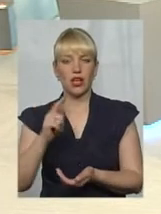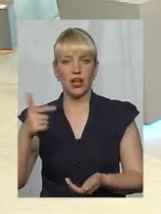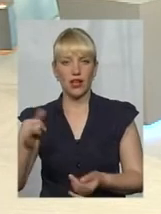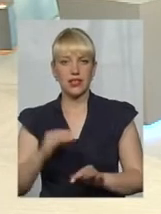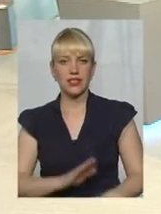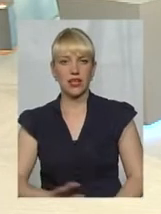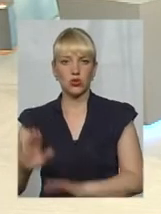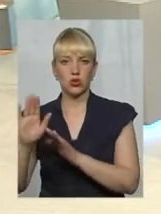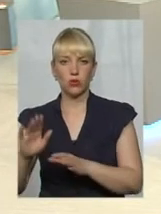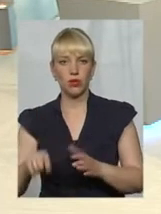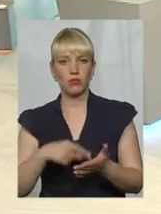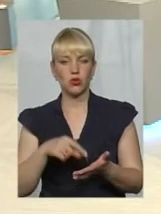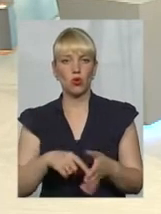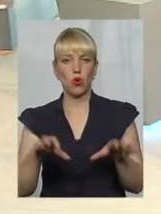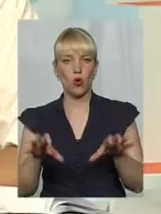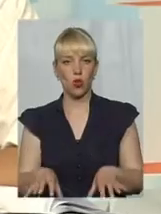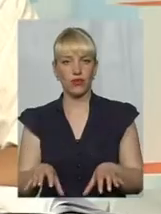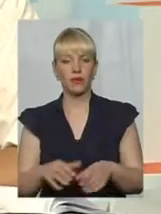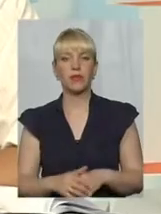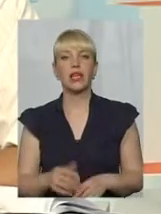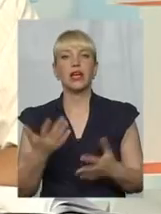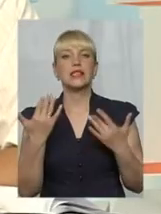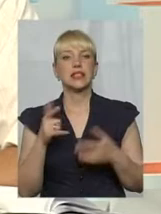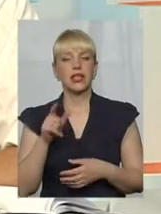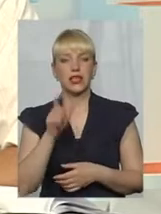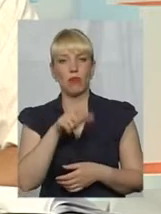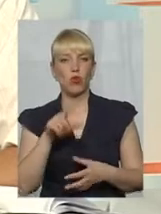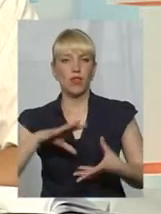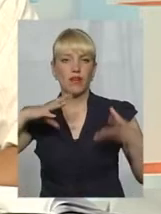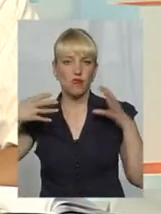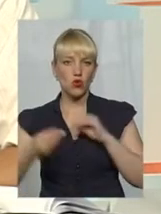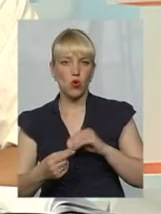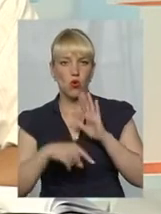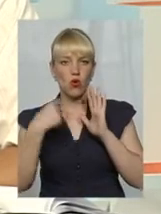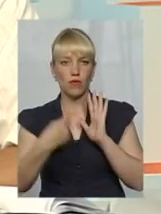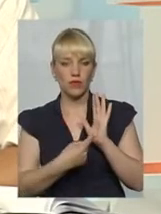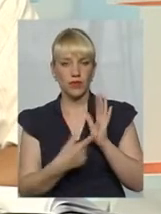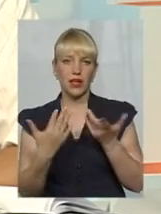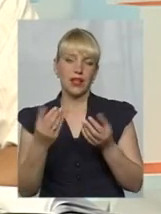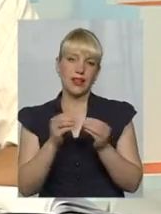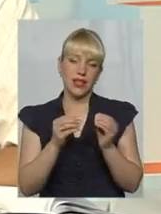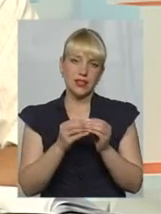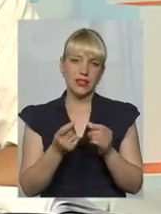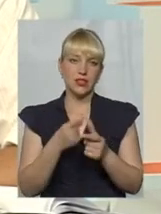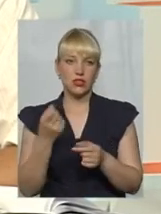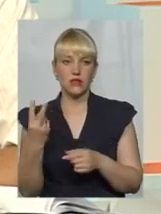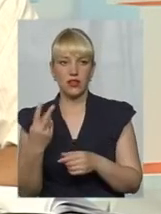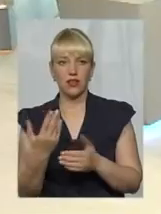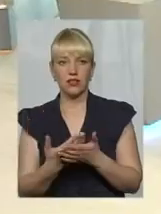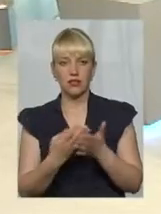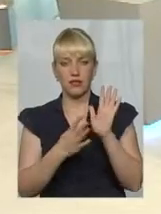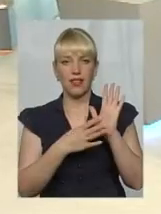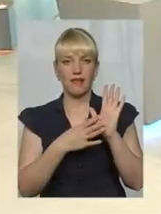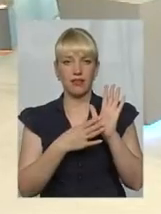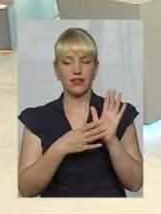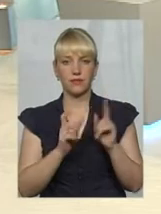голови профільний з комунальних людей. Тобто, там скільки людей всього? Можете сказати приблизно? Десять, дванадцять? Здається, дев'ять. Дев'ять,